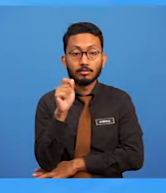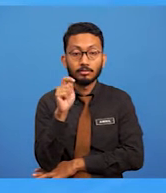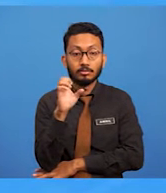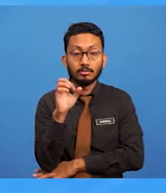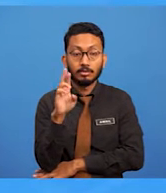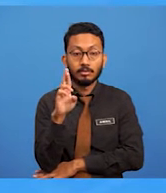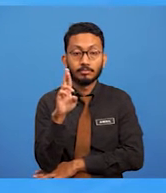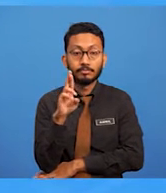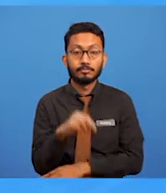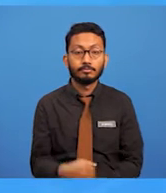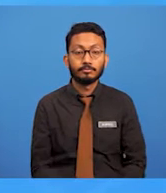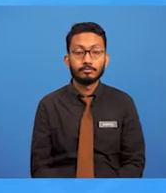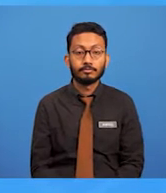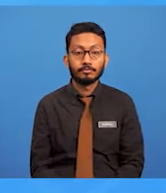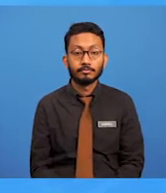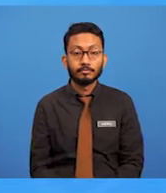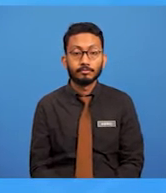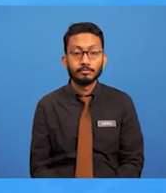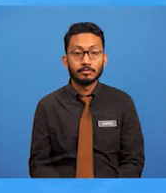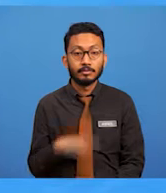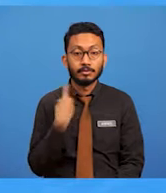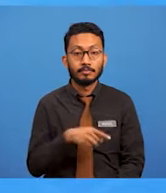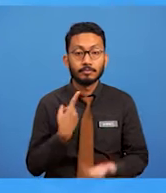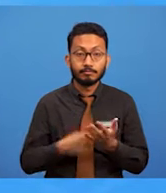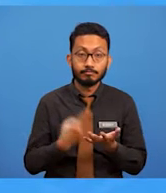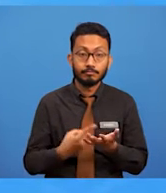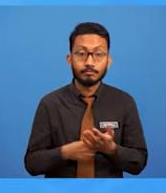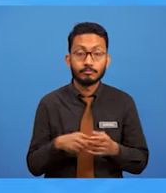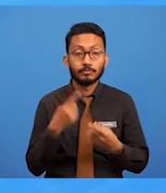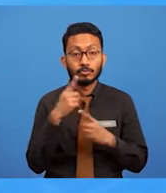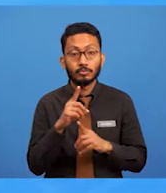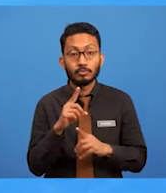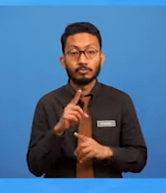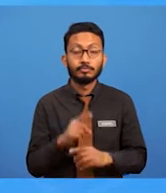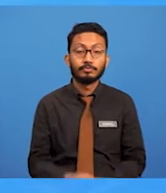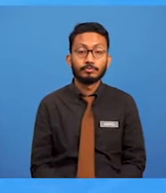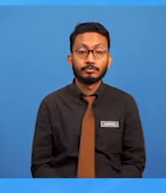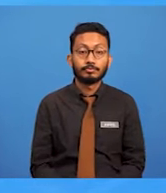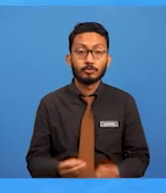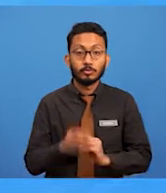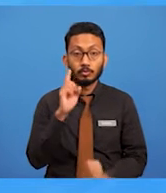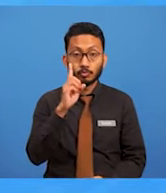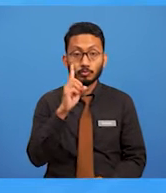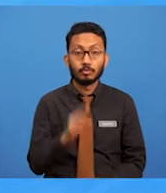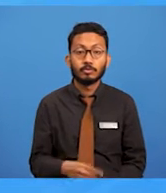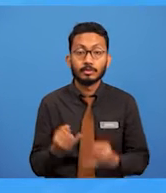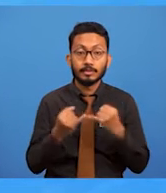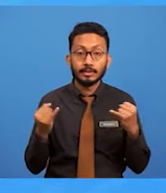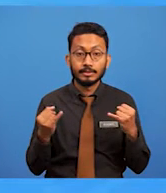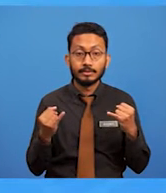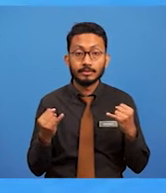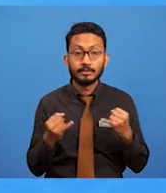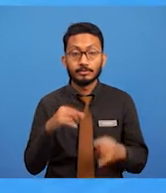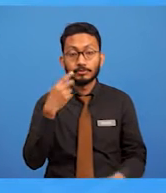Apa jawapannya? Kita bincang. Yang pertama, kita lihat jenis imej